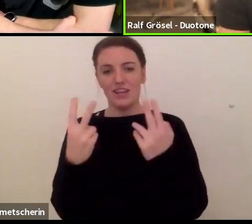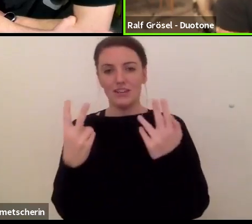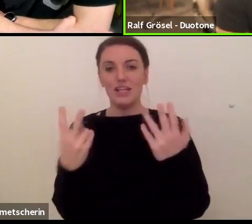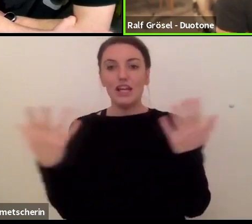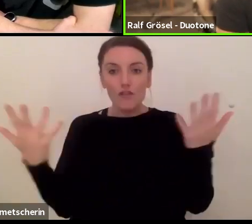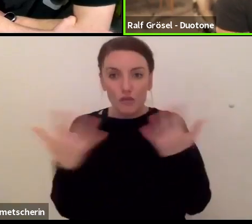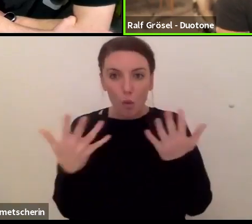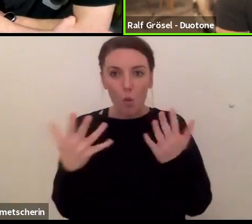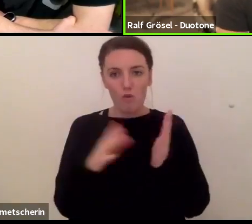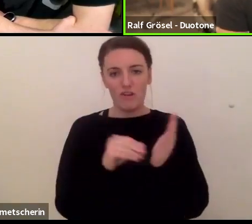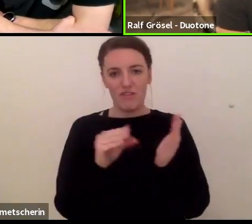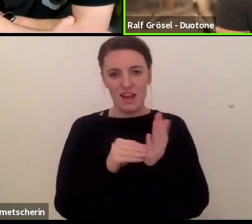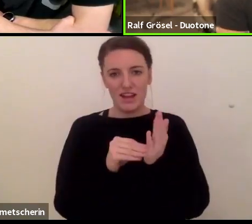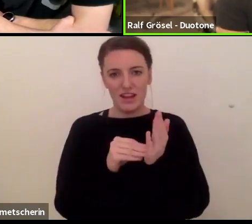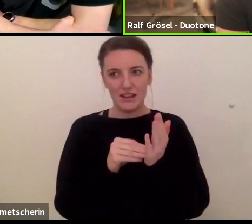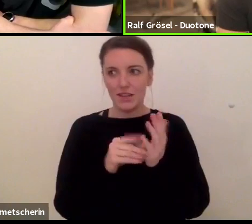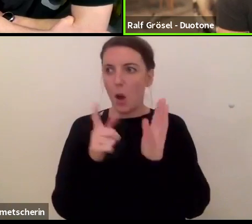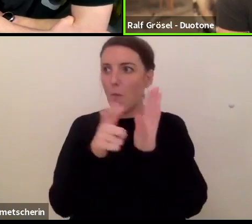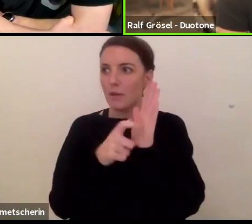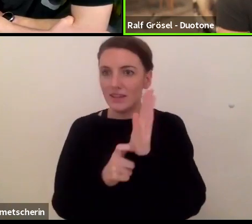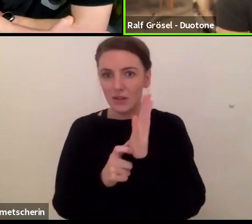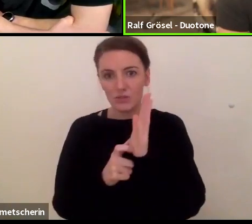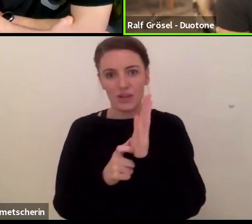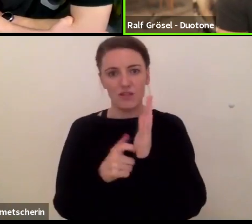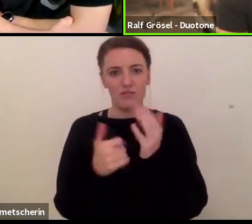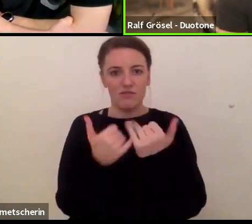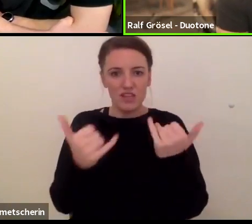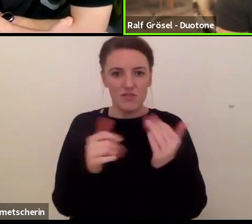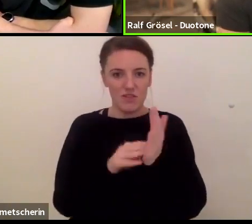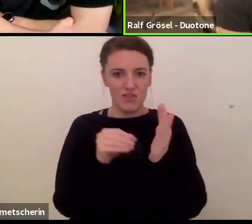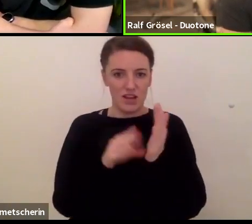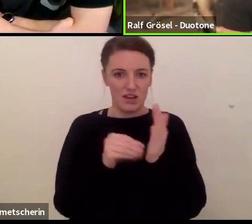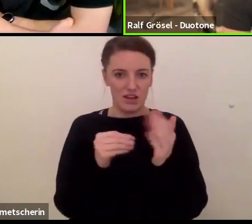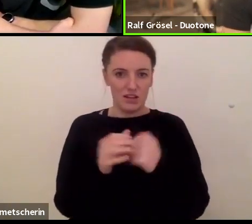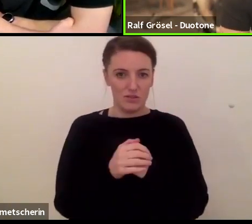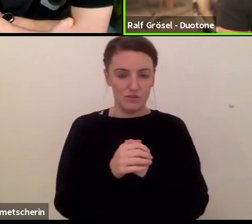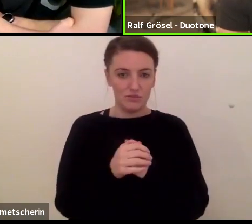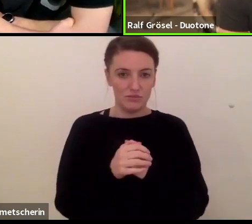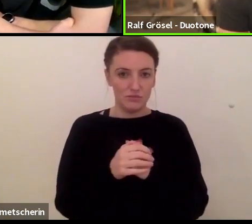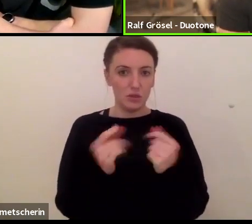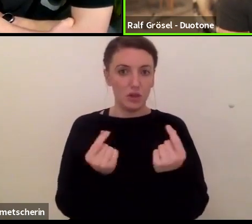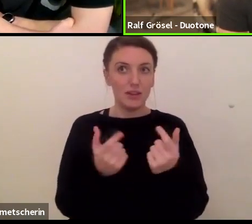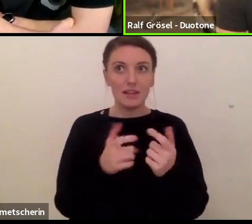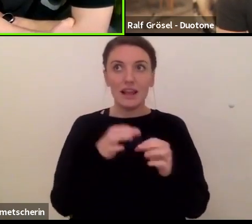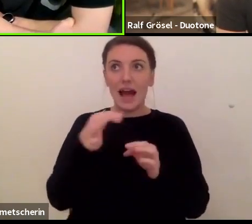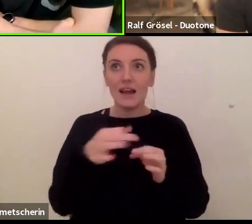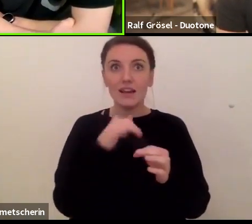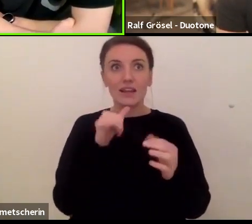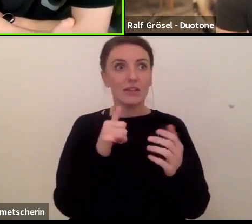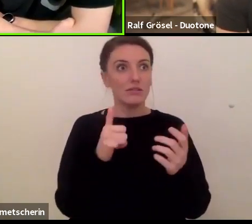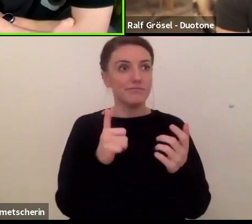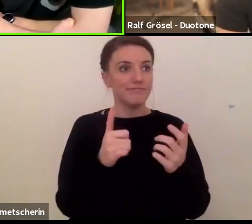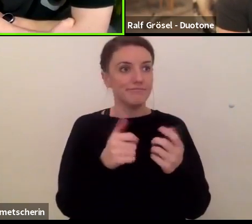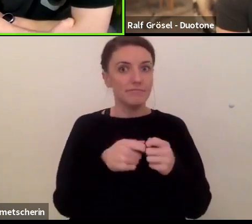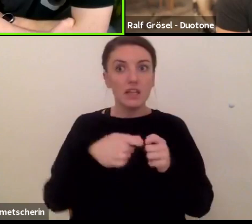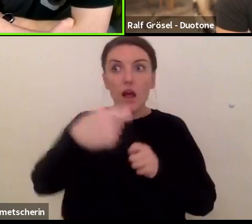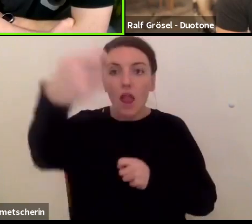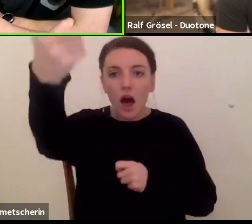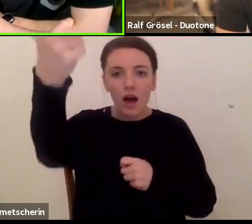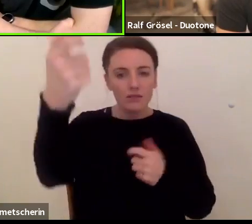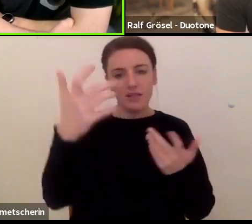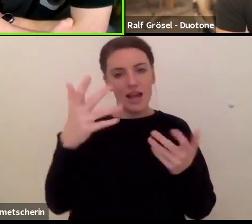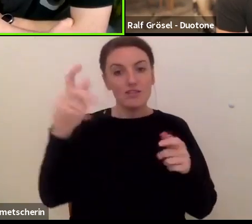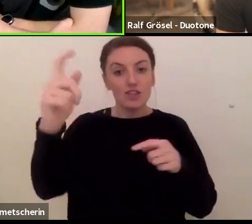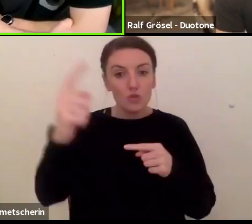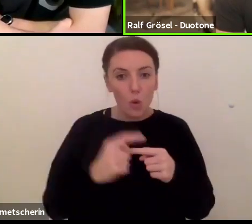sie halt einfach anfängt zu schrumpfen. Es ist ja nicht so, dass die Leine zu lang wird, sondern die Leine schrumpft. Und das ist halt eben das Problem, weil